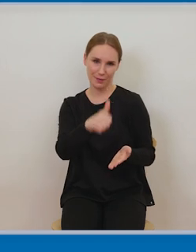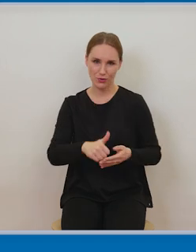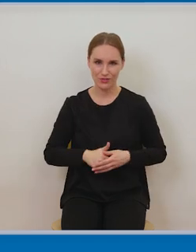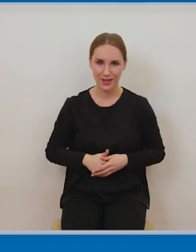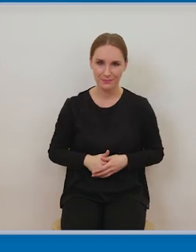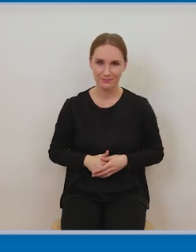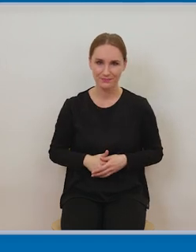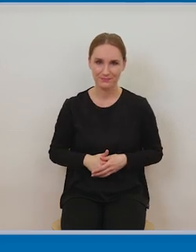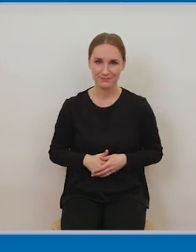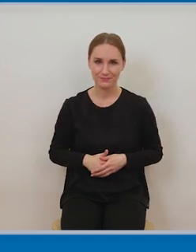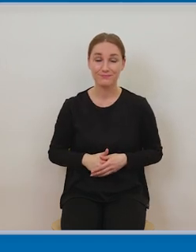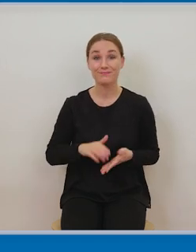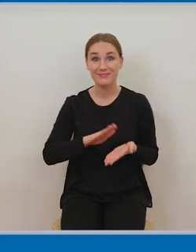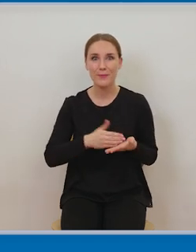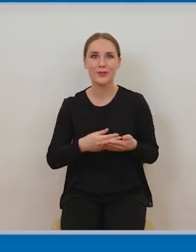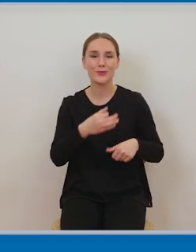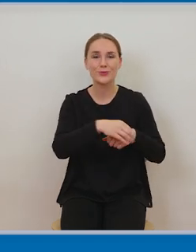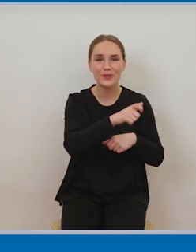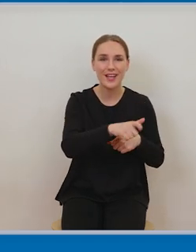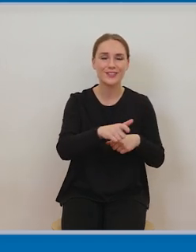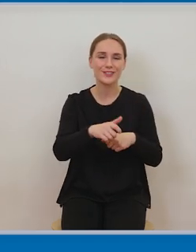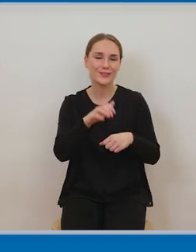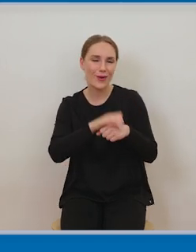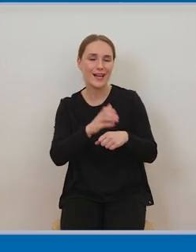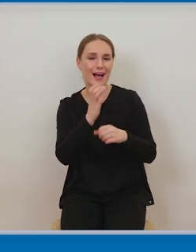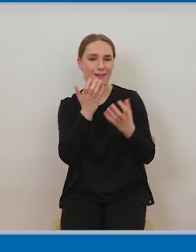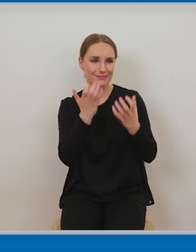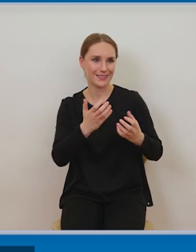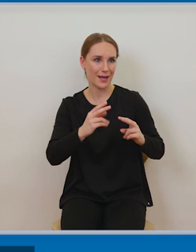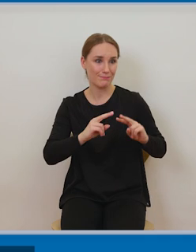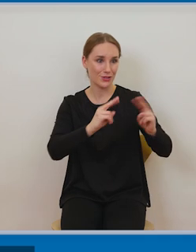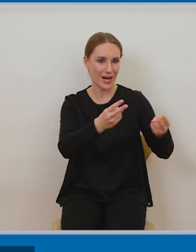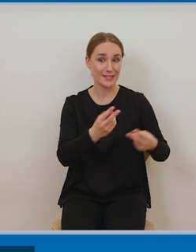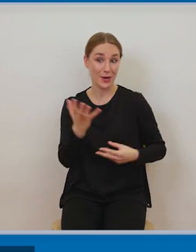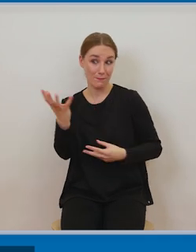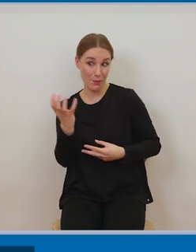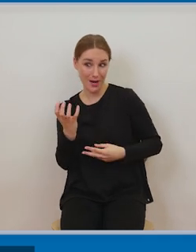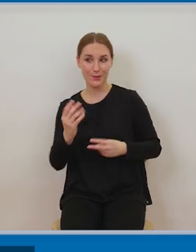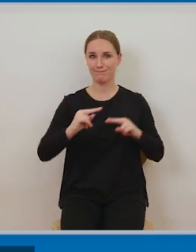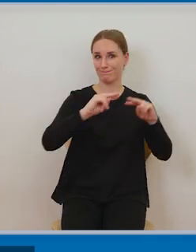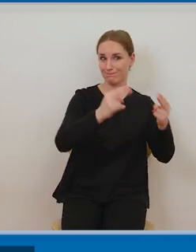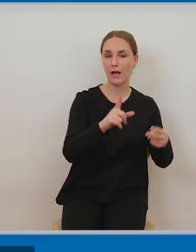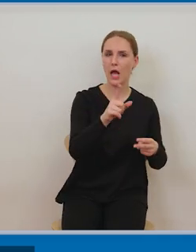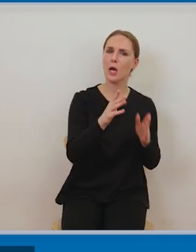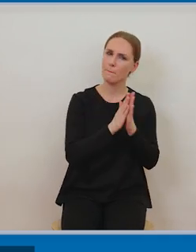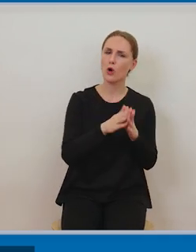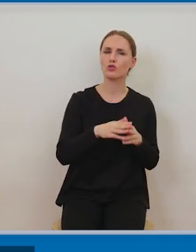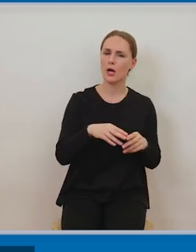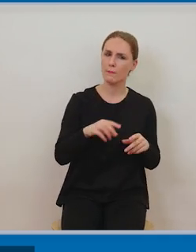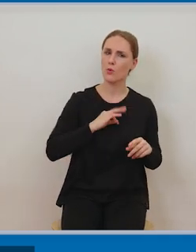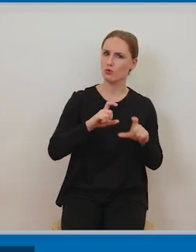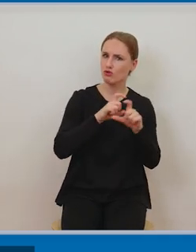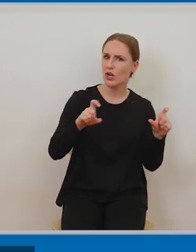dozwolonego korzystania nie mieścimy się w ramach dozwolonego użytku osobistego kolejną postacią dozwolonego użytku jest użytek